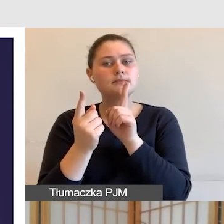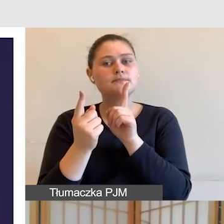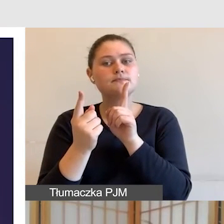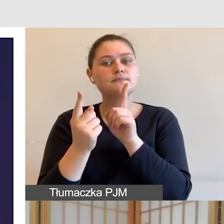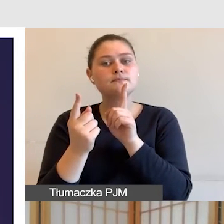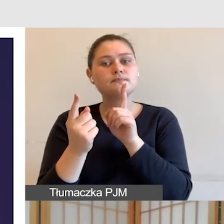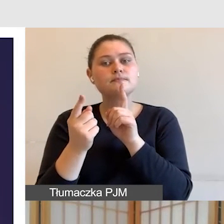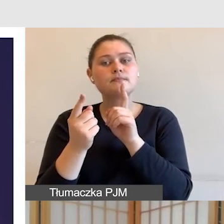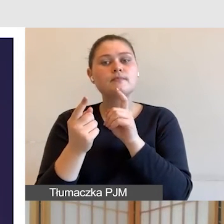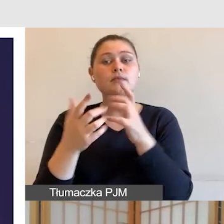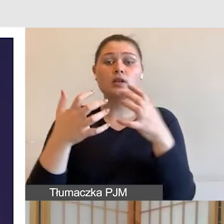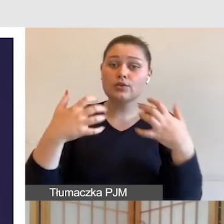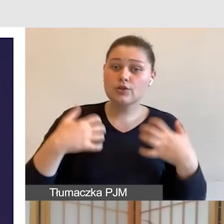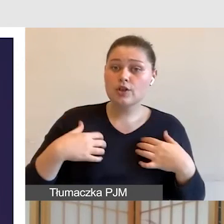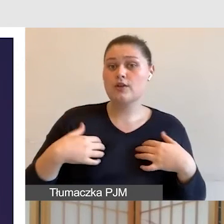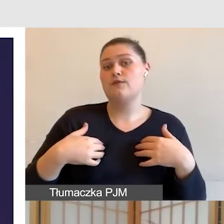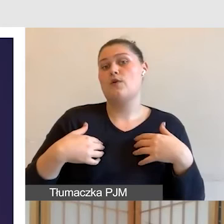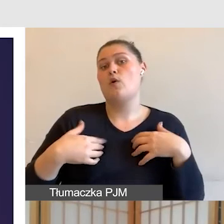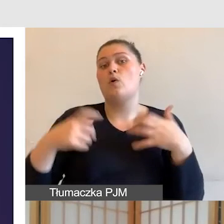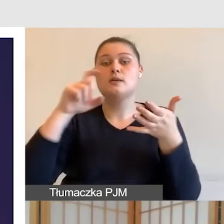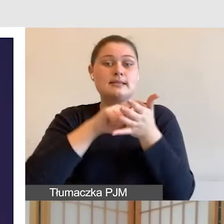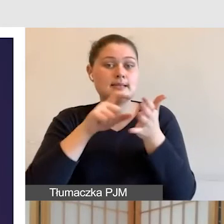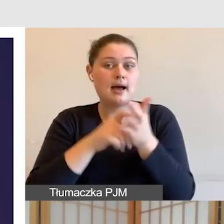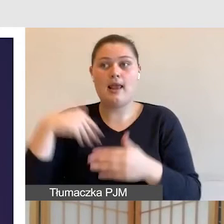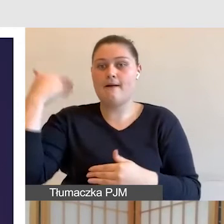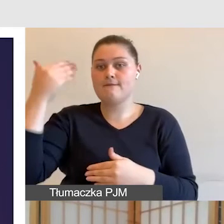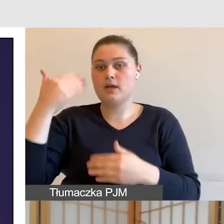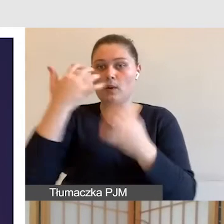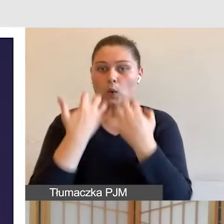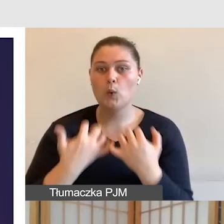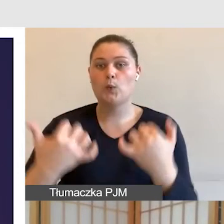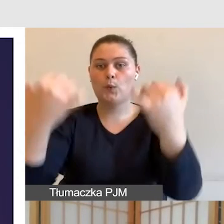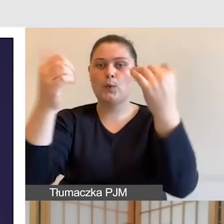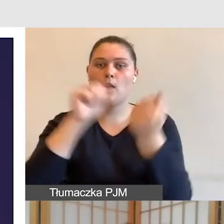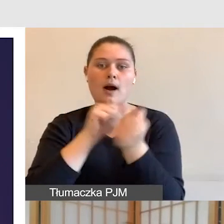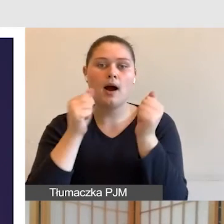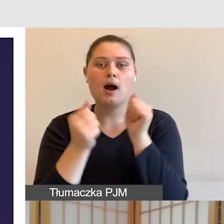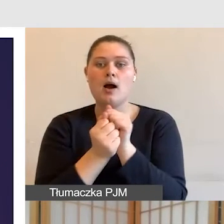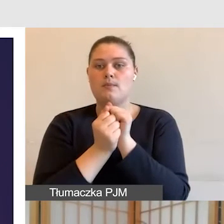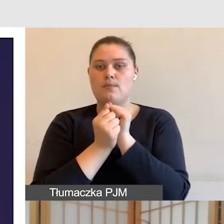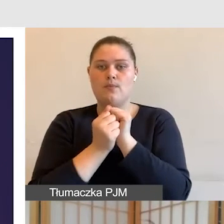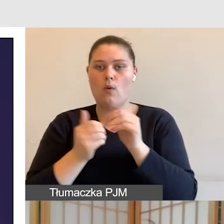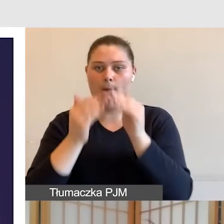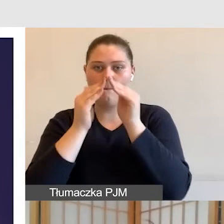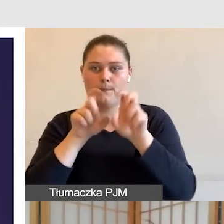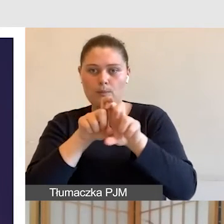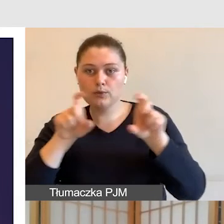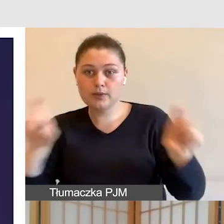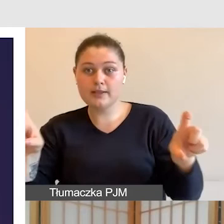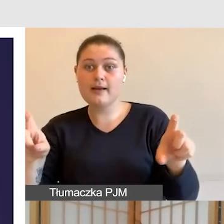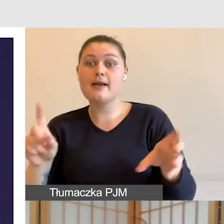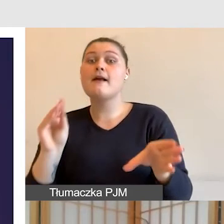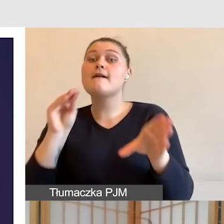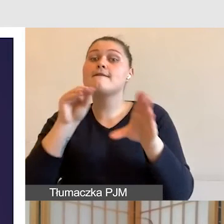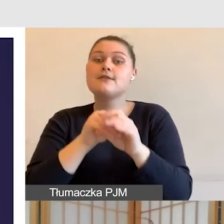stacjonarnej w budynku, sali wykładowej, która powinna mieć odpowiednie wyposażenie. I na to będę zwracała dzisiaj